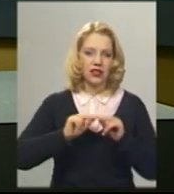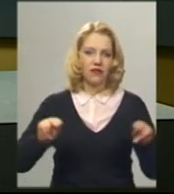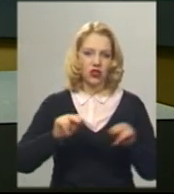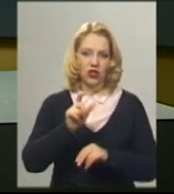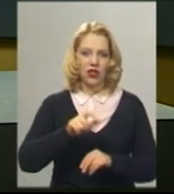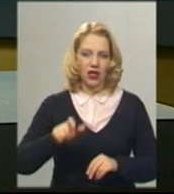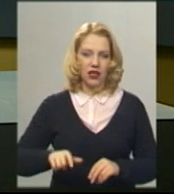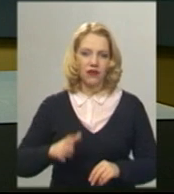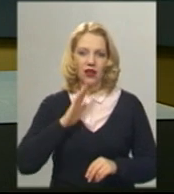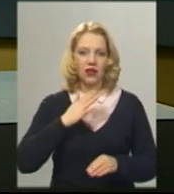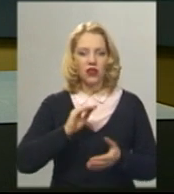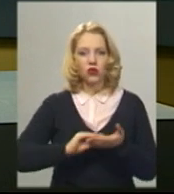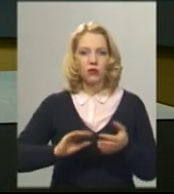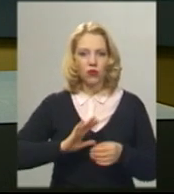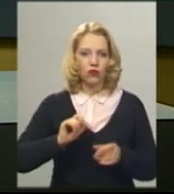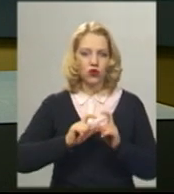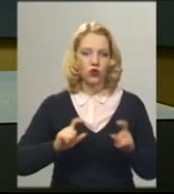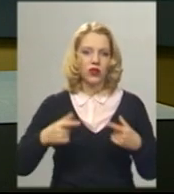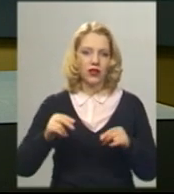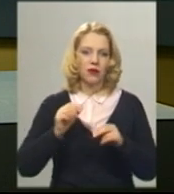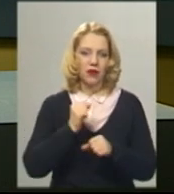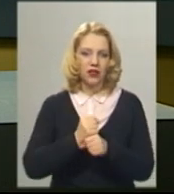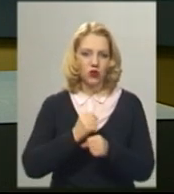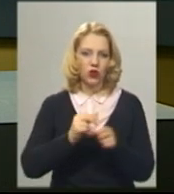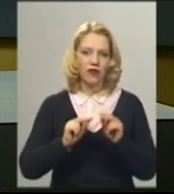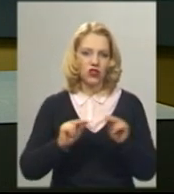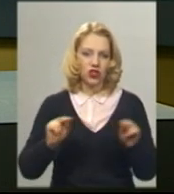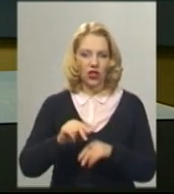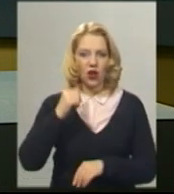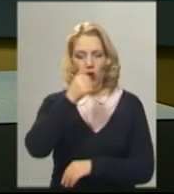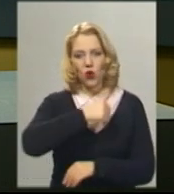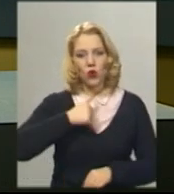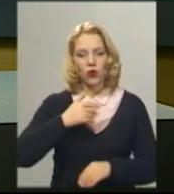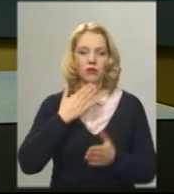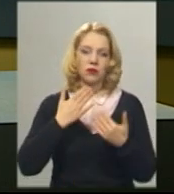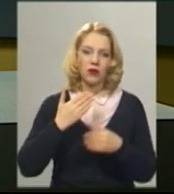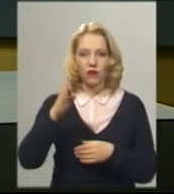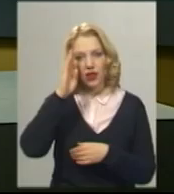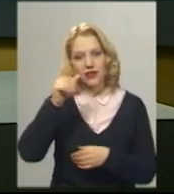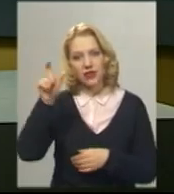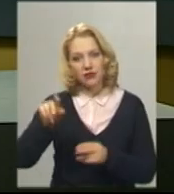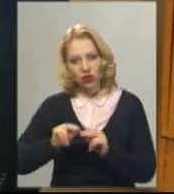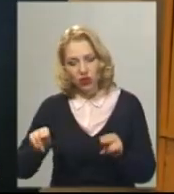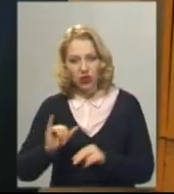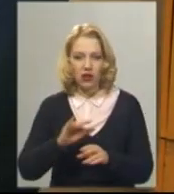Збродова побувала у школі, де працює «Вчитель року-області» та поспілкувалася з ним, його вихованцями і колегами.